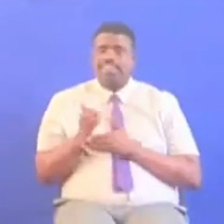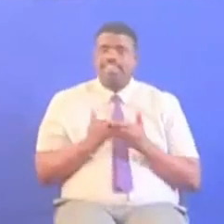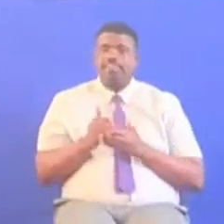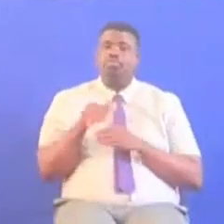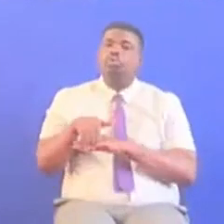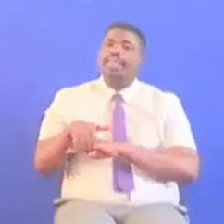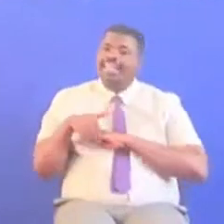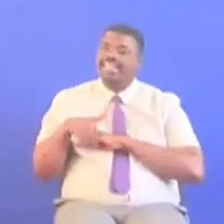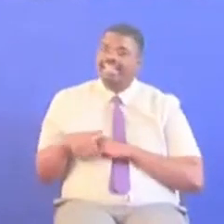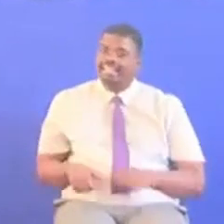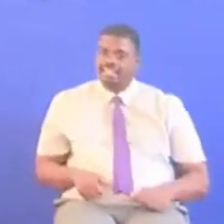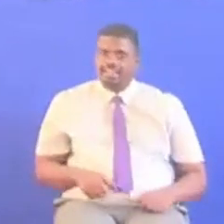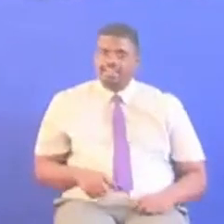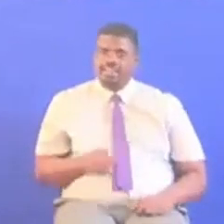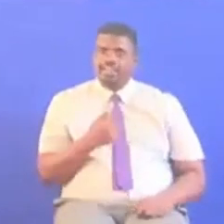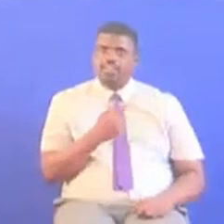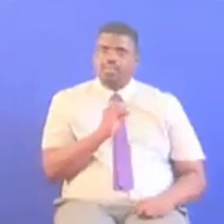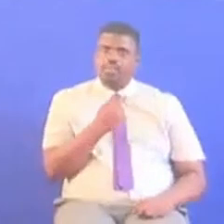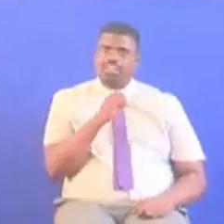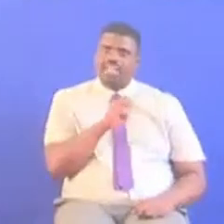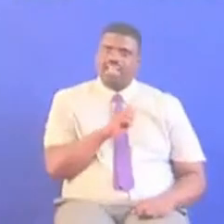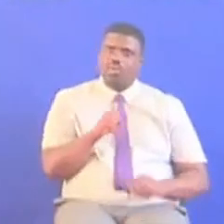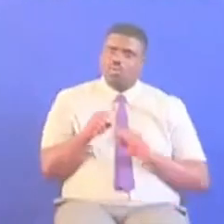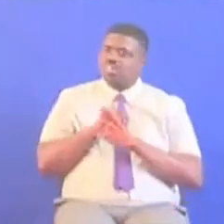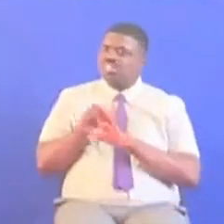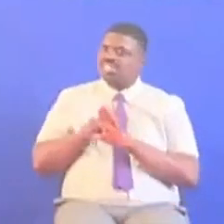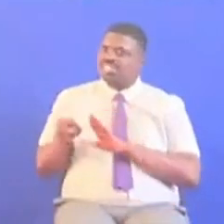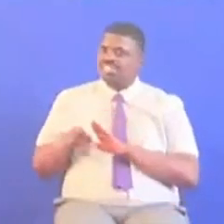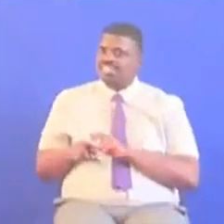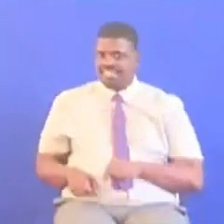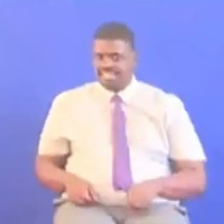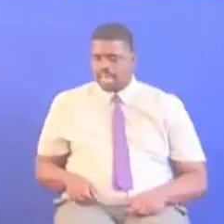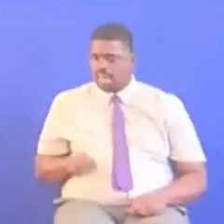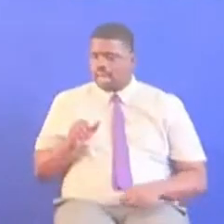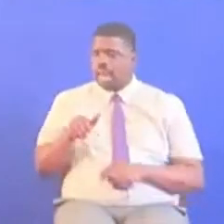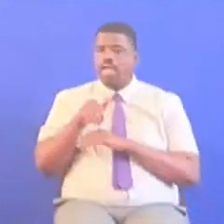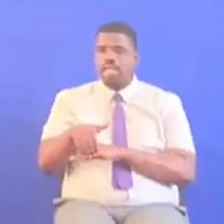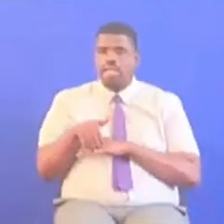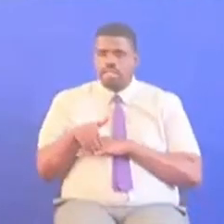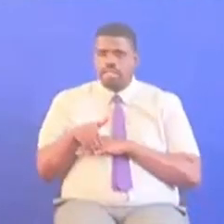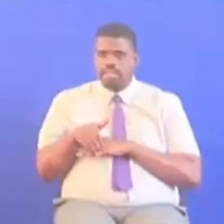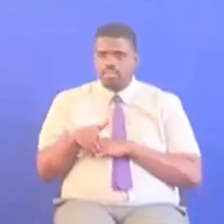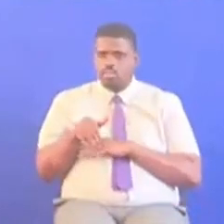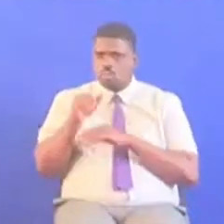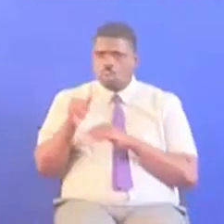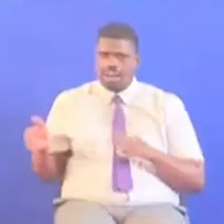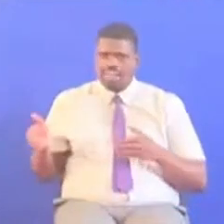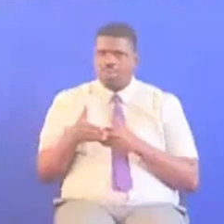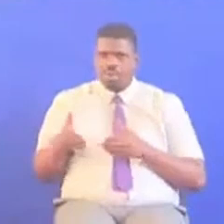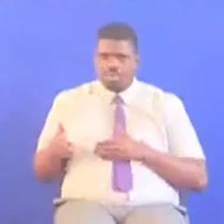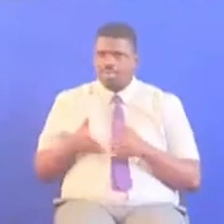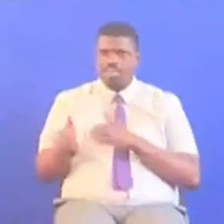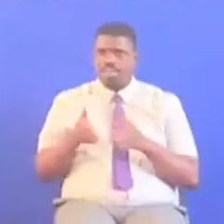uingereza kwa mfano ukienda Tottenham au East London Kona nyakati ambazo wanafunga mita Kwa